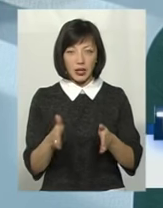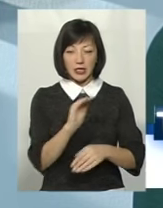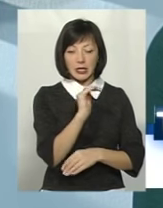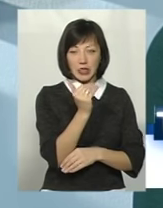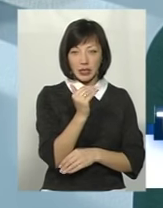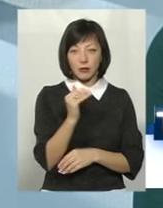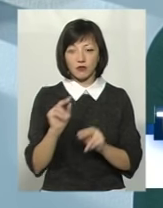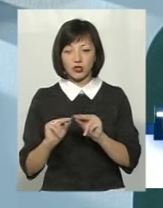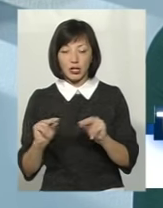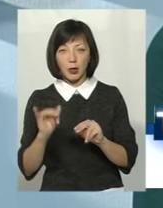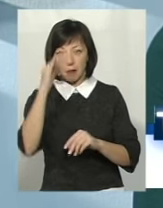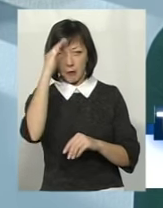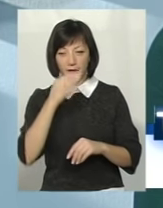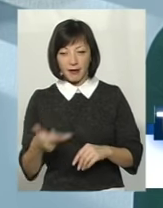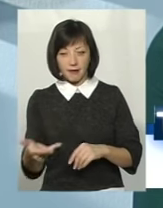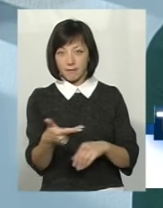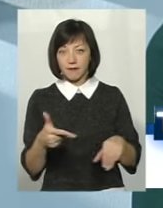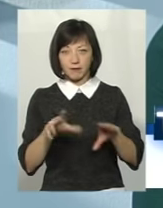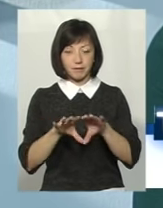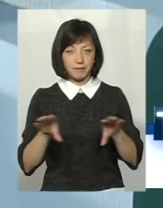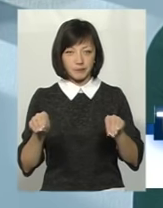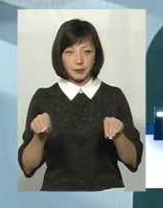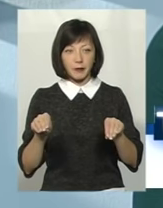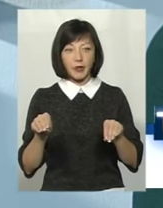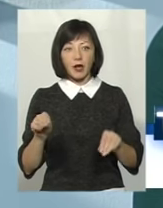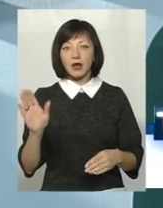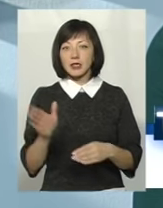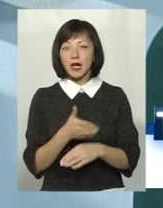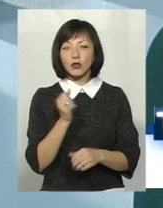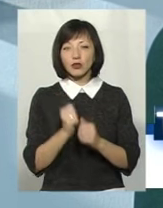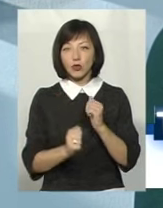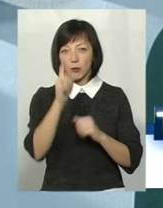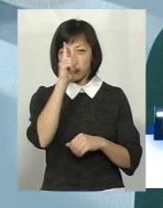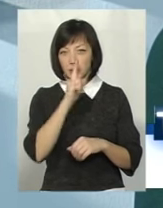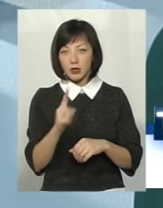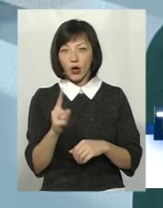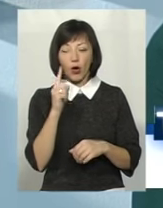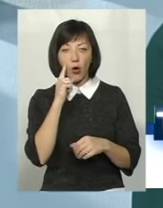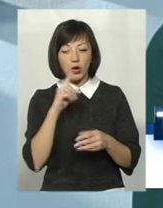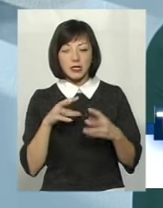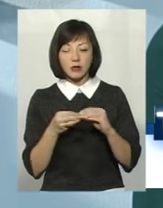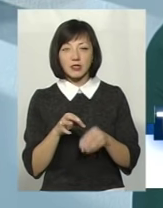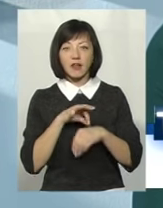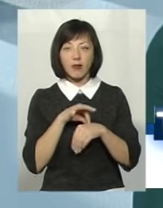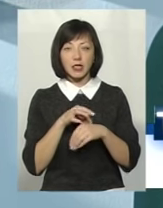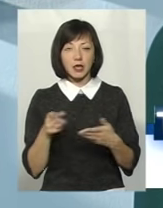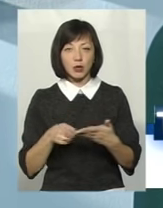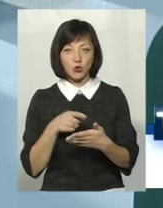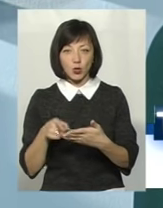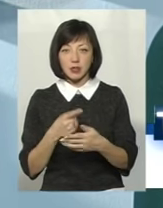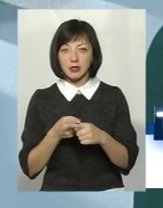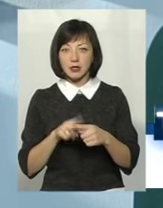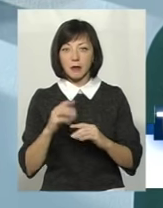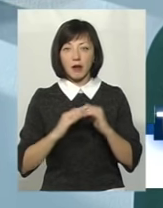дитини та батьків або осіб, які їх замінюють. Знято щомісячну оцінку за ведення зошитів. Ця